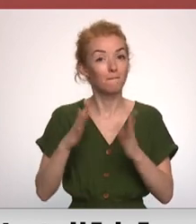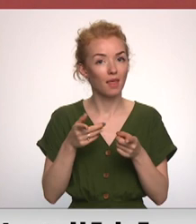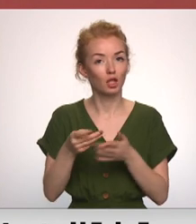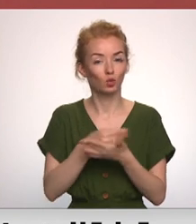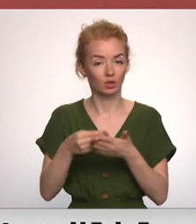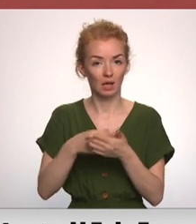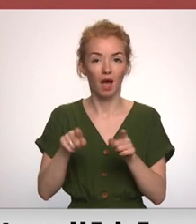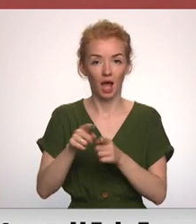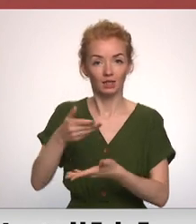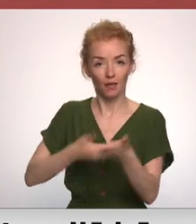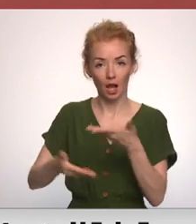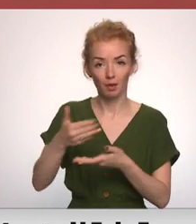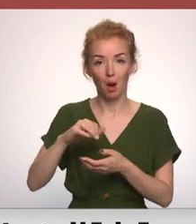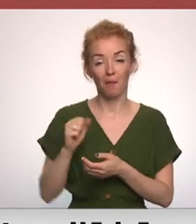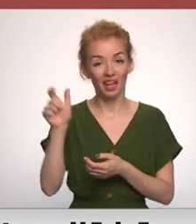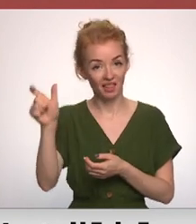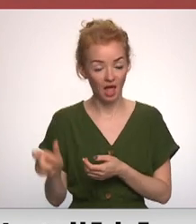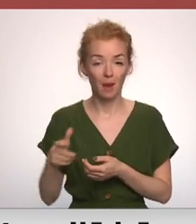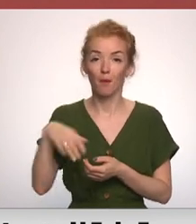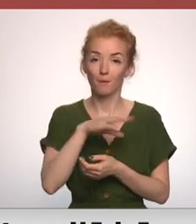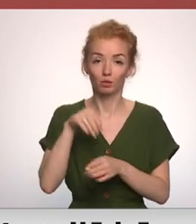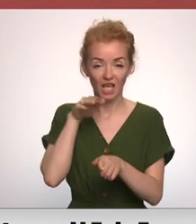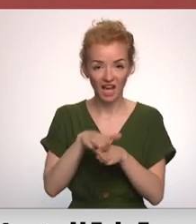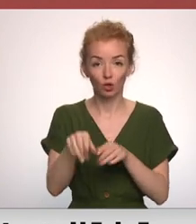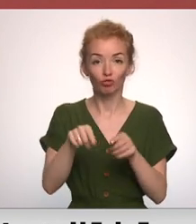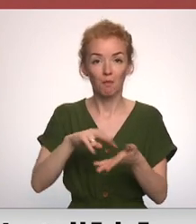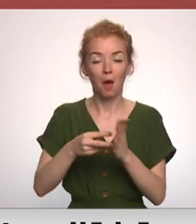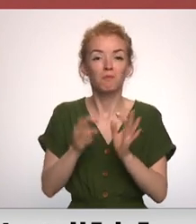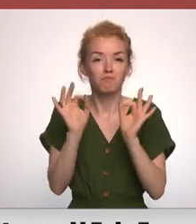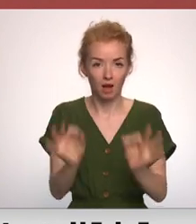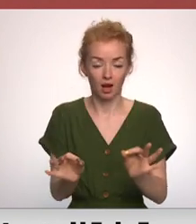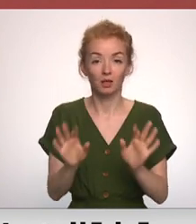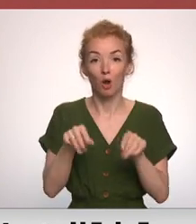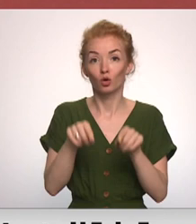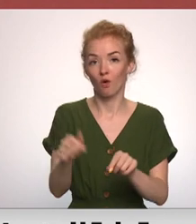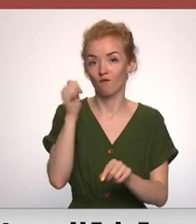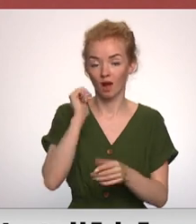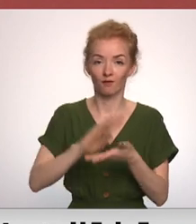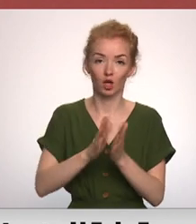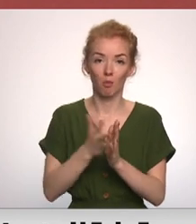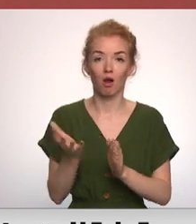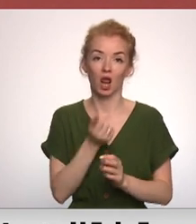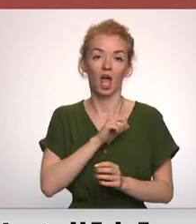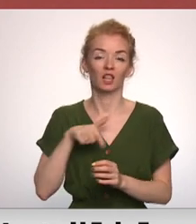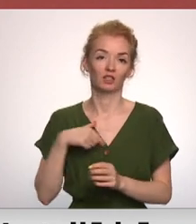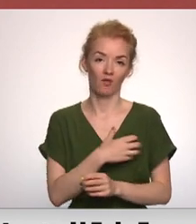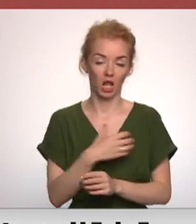darbu ar pārtneriem, lai nodrošinātu, ka mēs šos plāns īstenojam pareizi. Par to vakar vienojāmies ar Latvijas valdību.